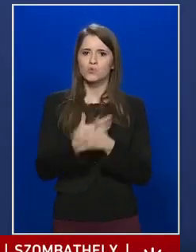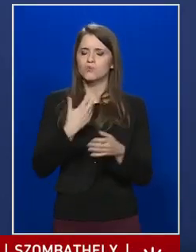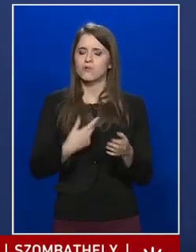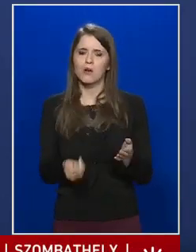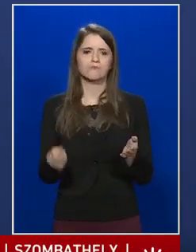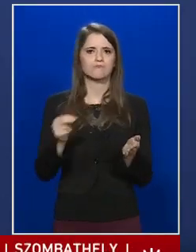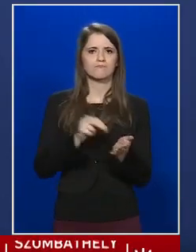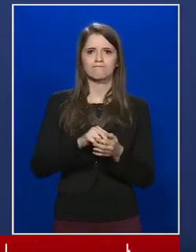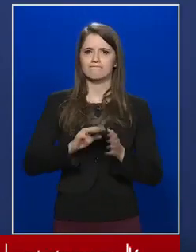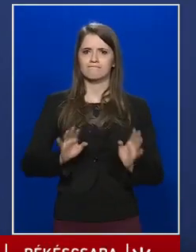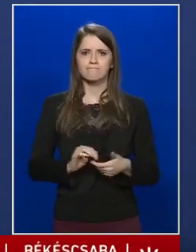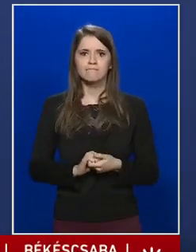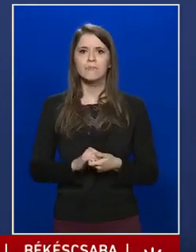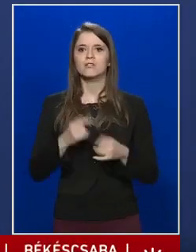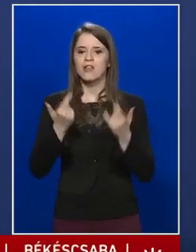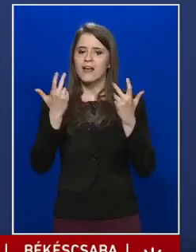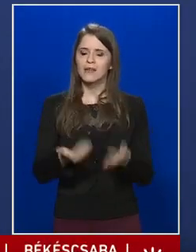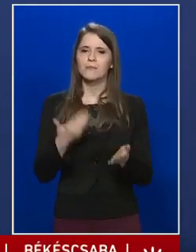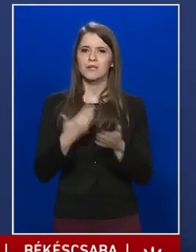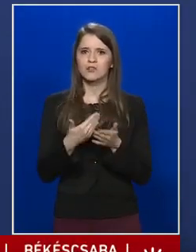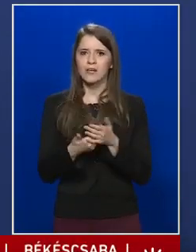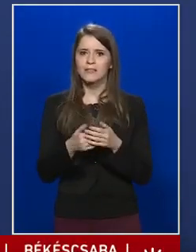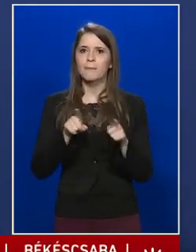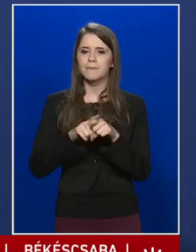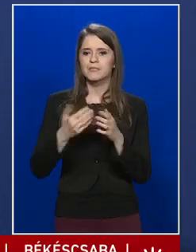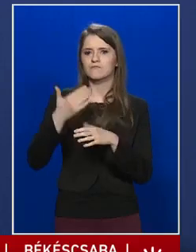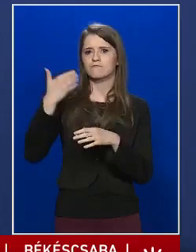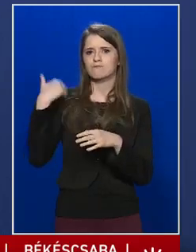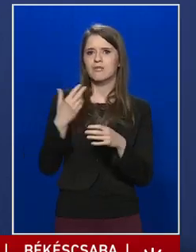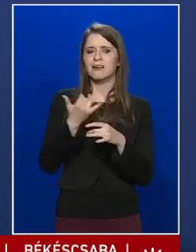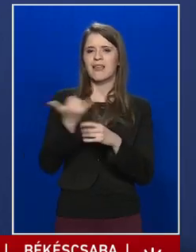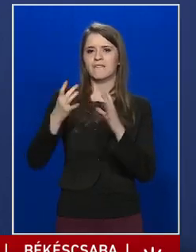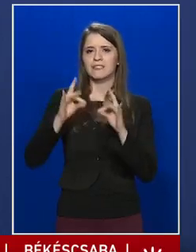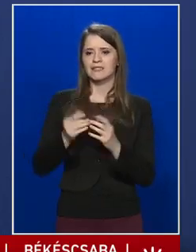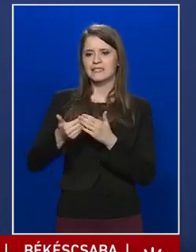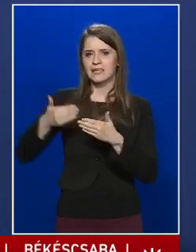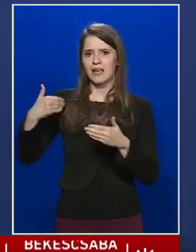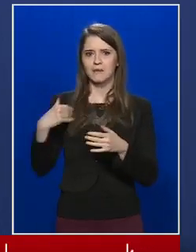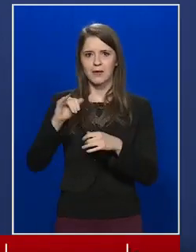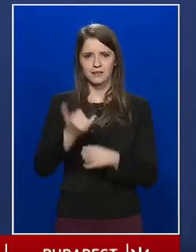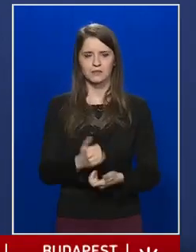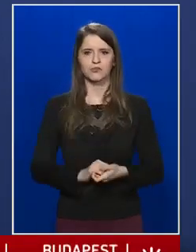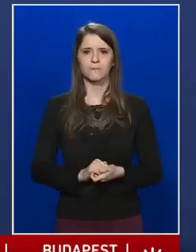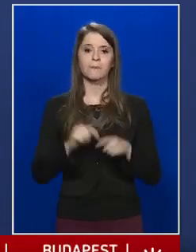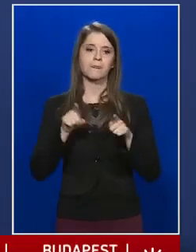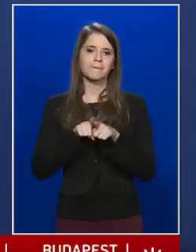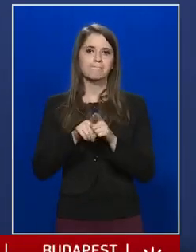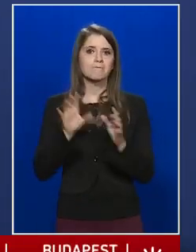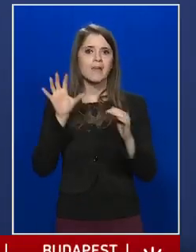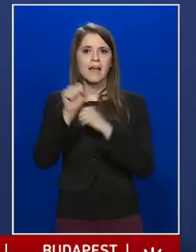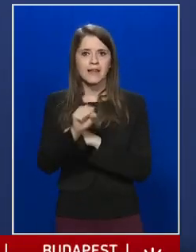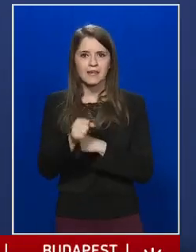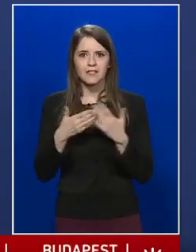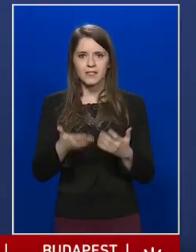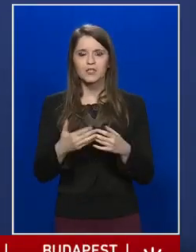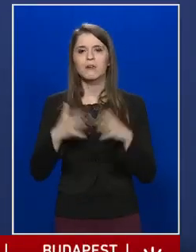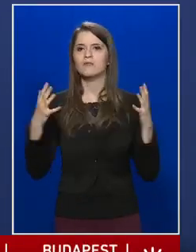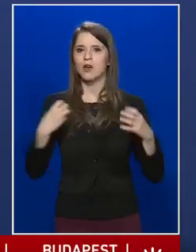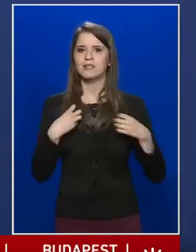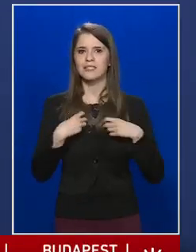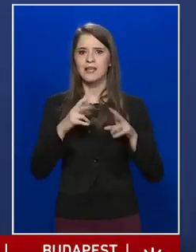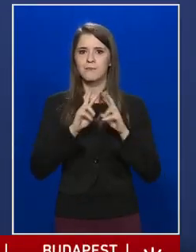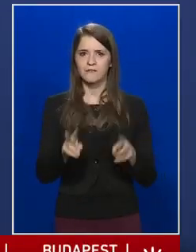annyira eredményes legyen, mint az elmúlt évtizedben. Ennek elérésében nagy szerepük lesz